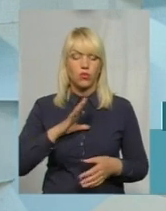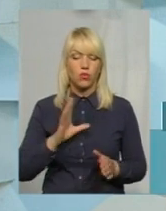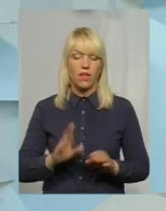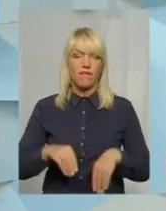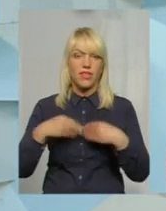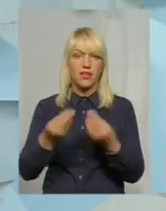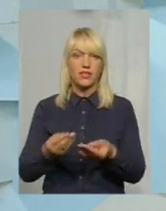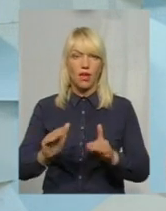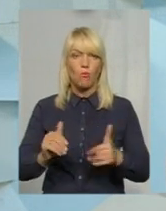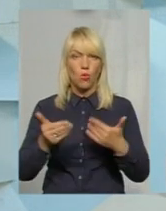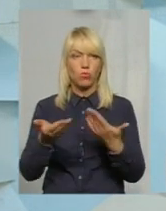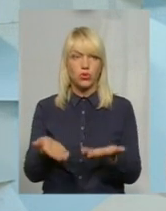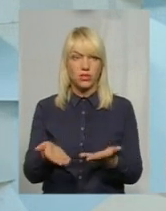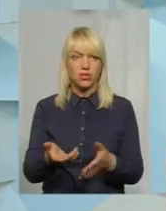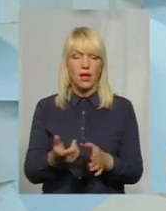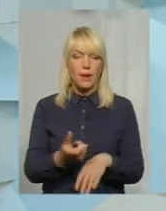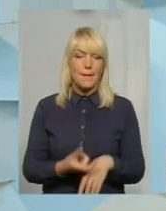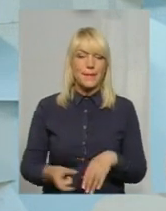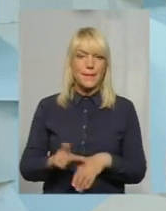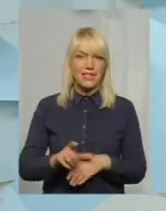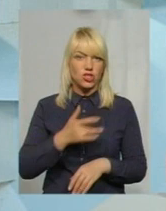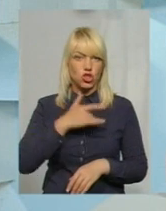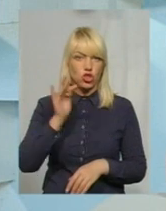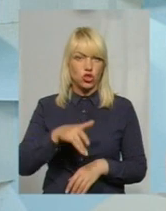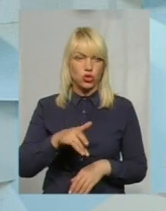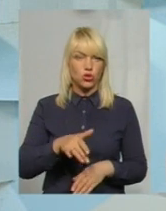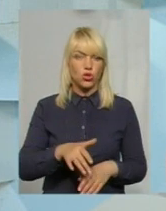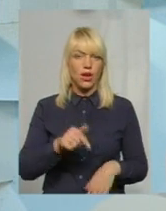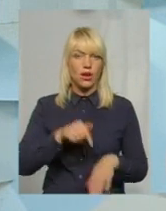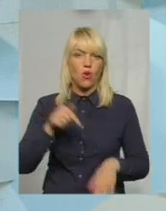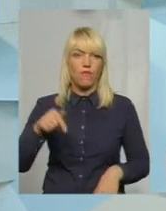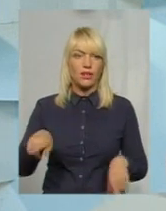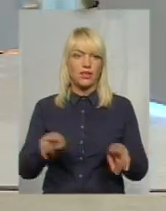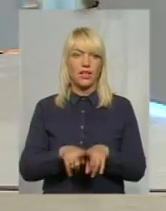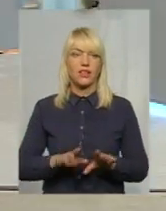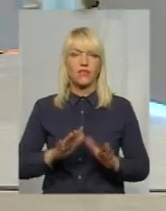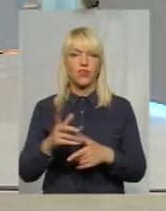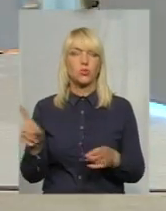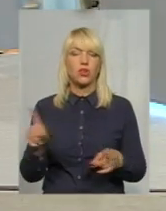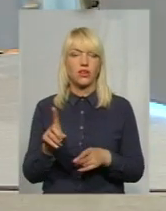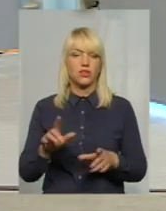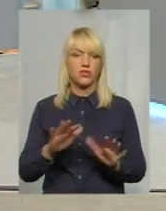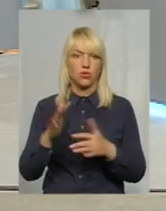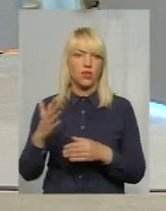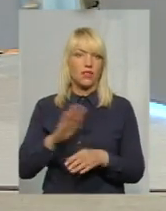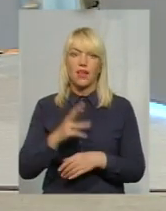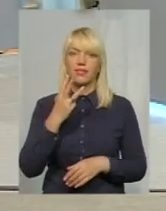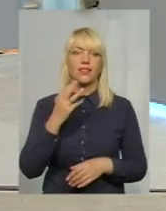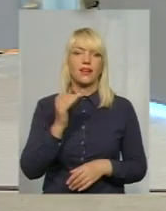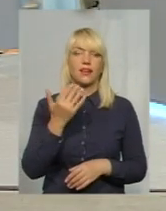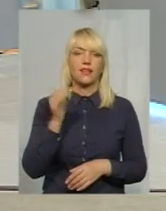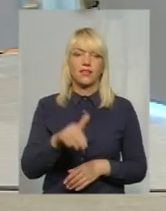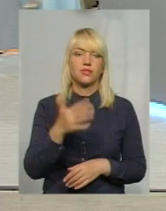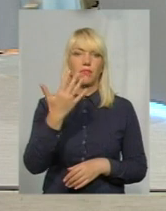пропозиція більш жорстко реагувати на такі випадки, що стаються. Не там 3-5 тисяч,